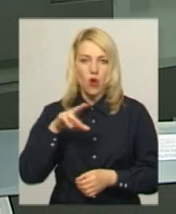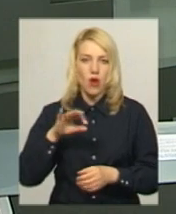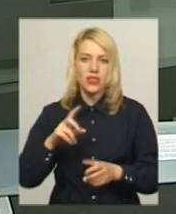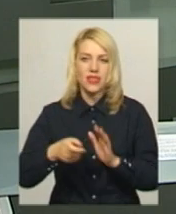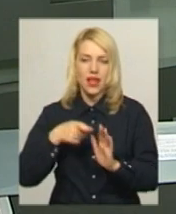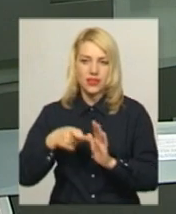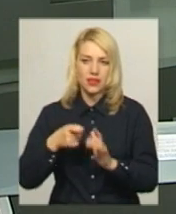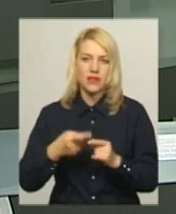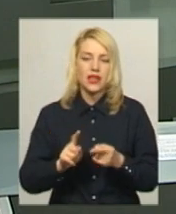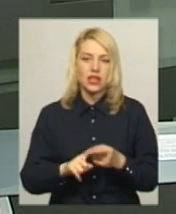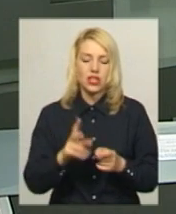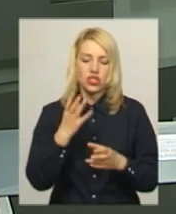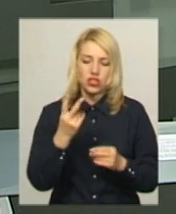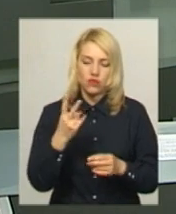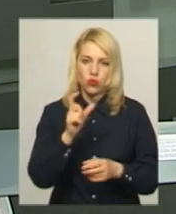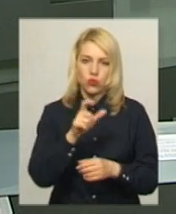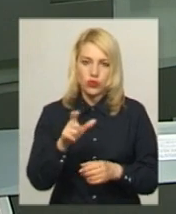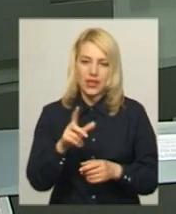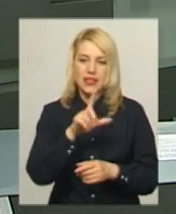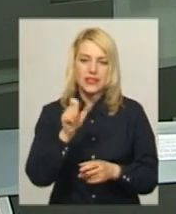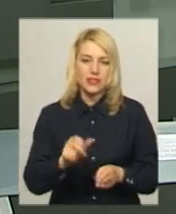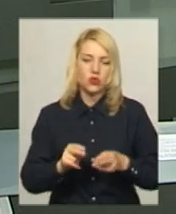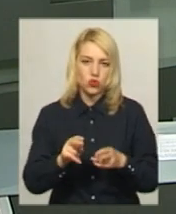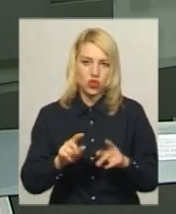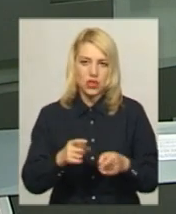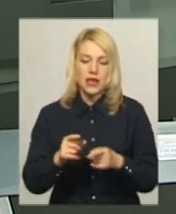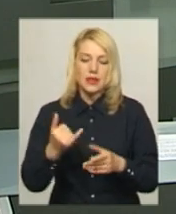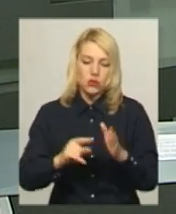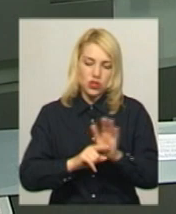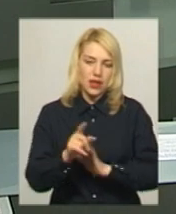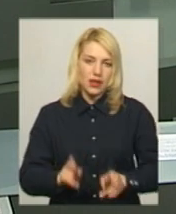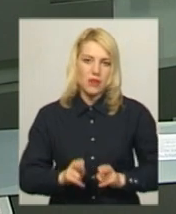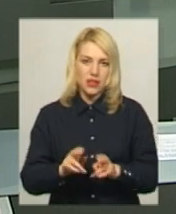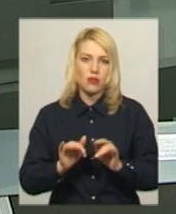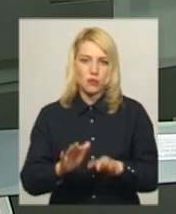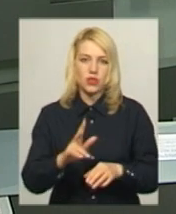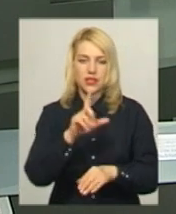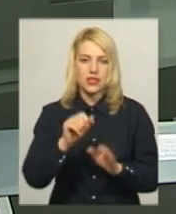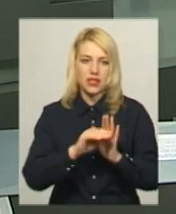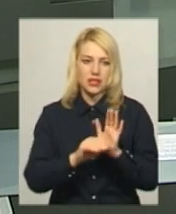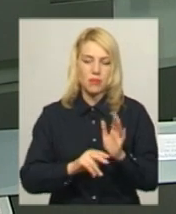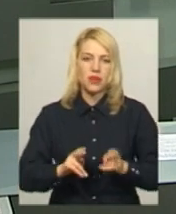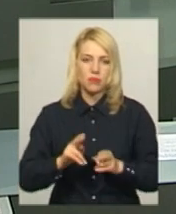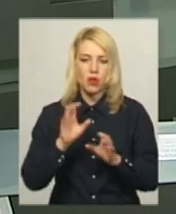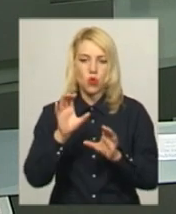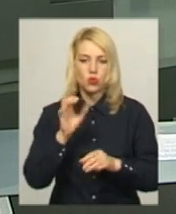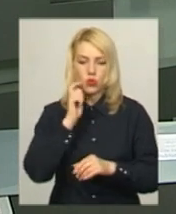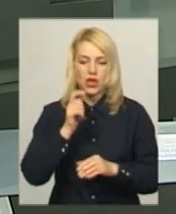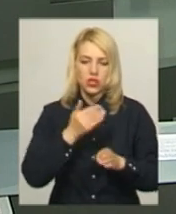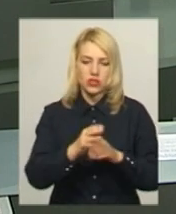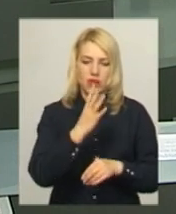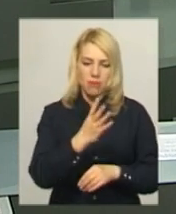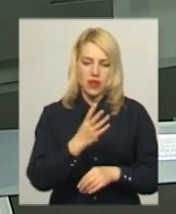співучасників чинення злочинів. За даним фактом порушено кримінальне провадження за трьома статтями Кримінального кодексу України. Частина 4